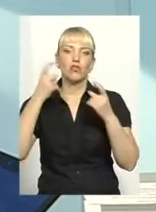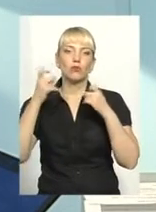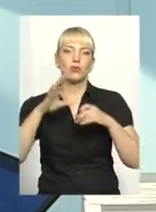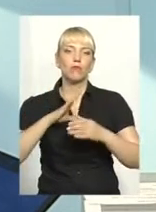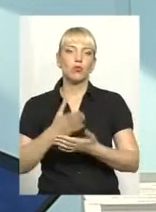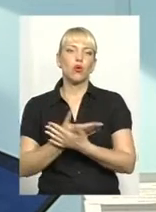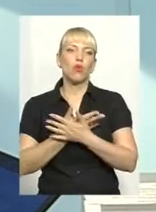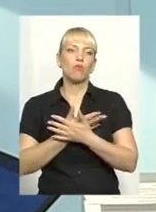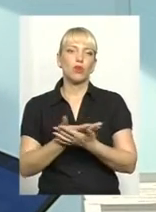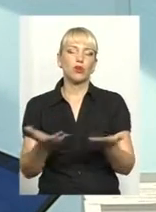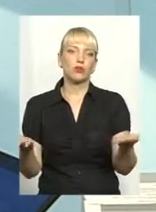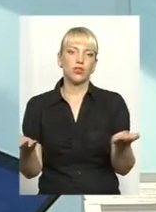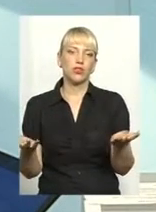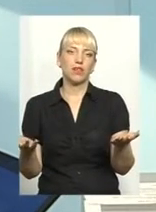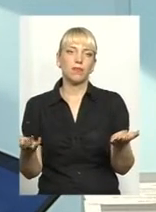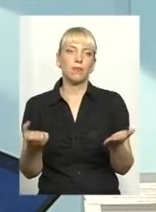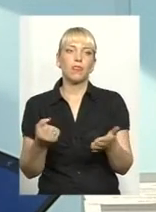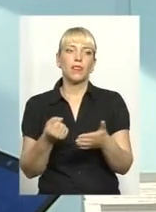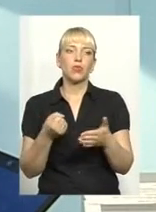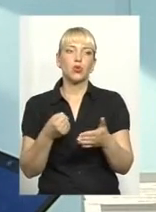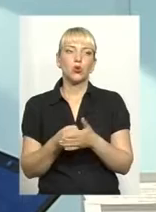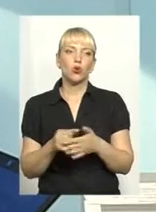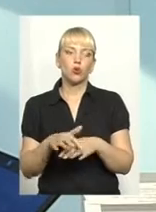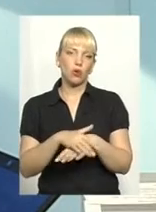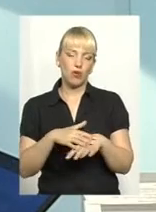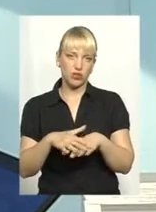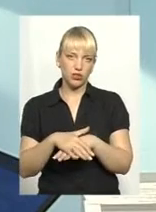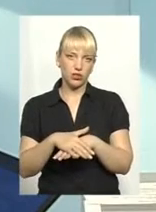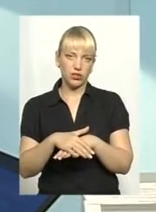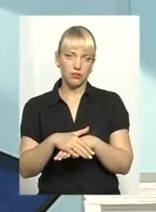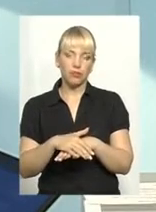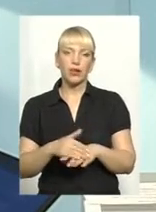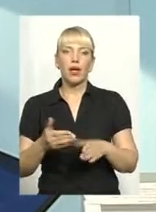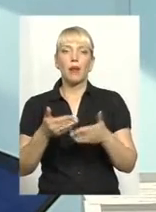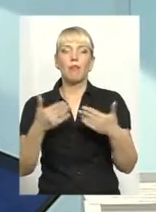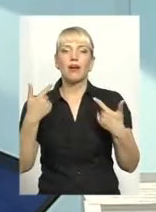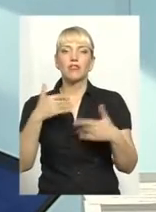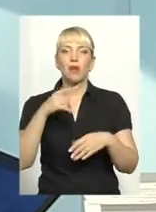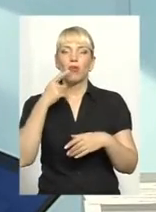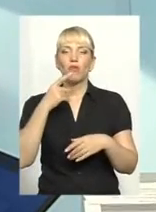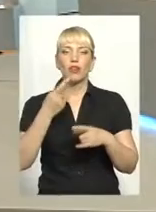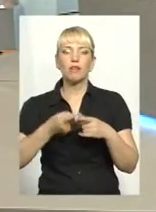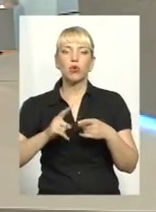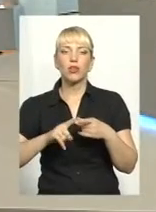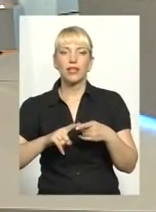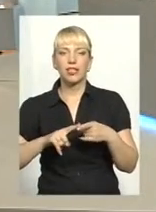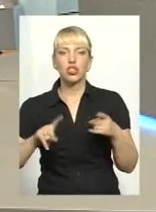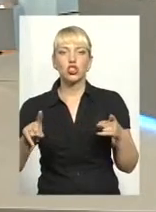оприлюднена до громадськості. Ми проговорили з вами про те, що